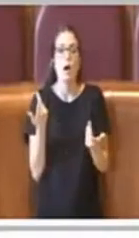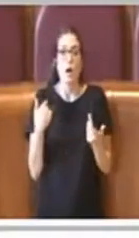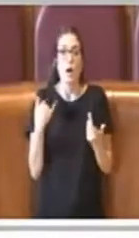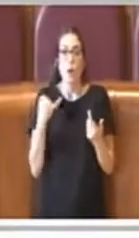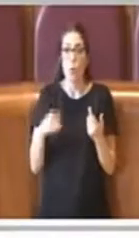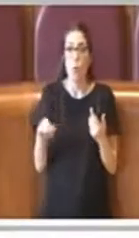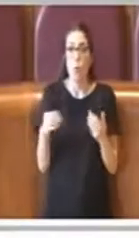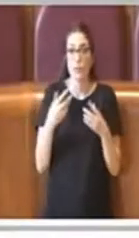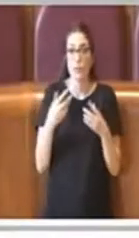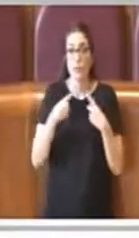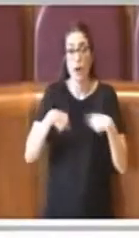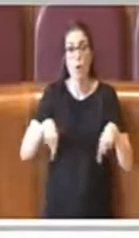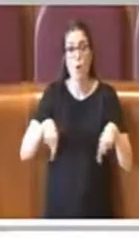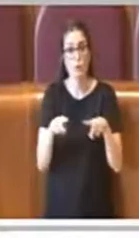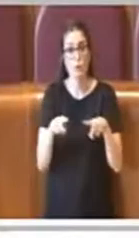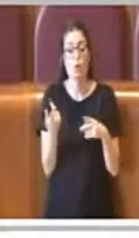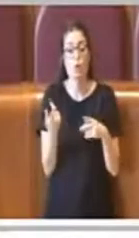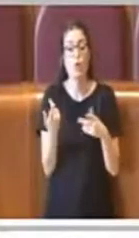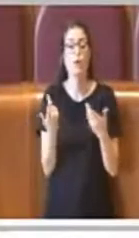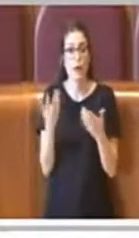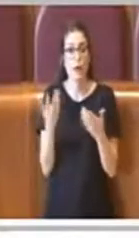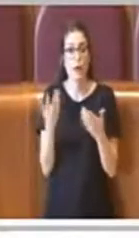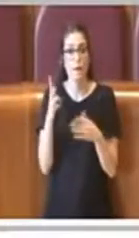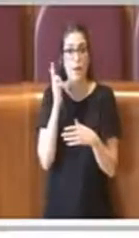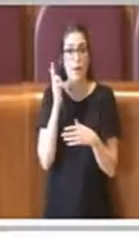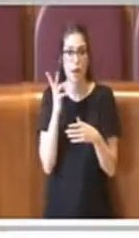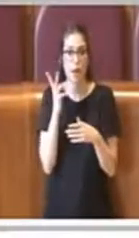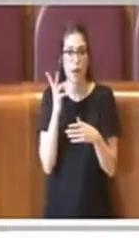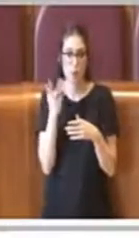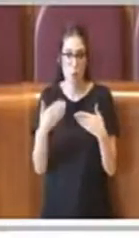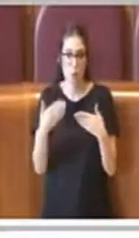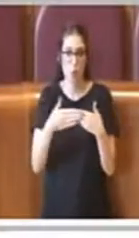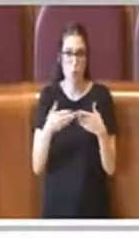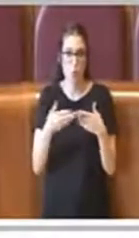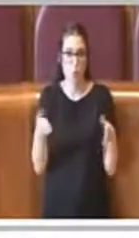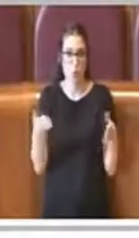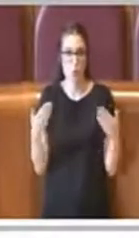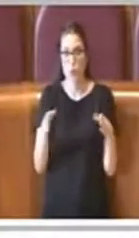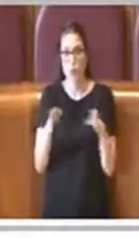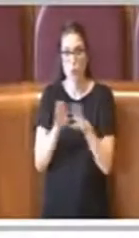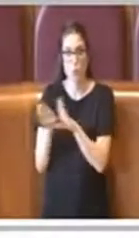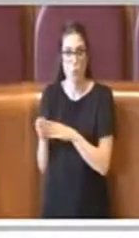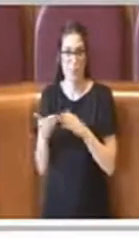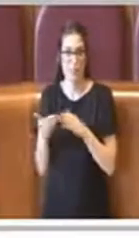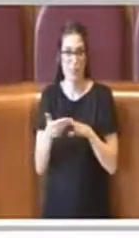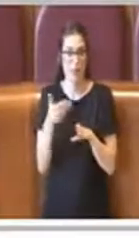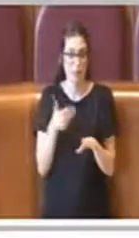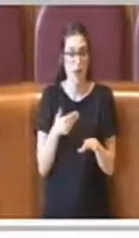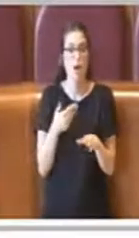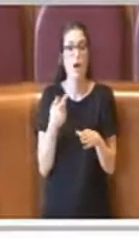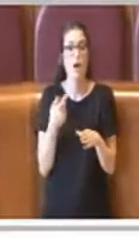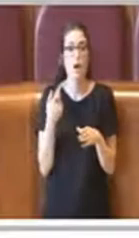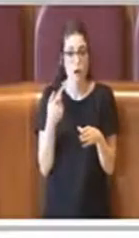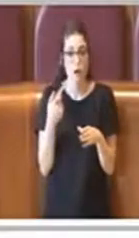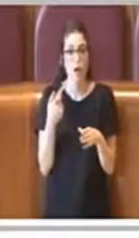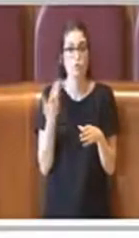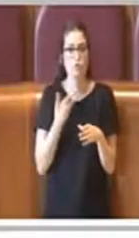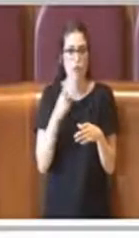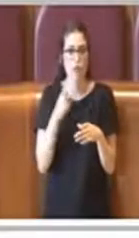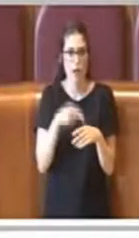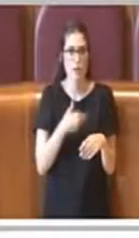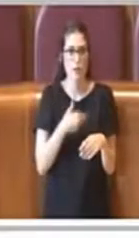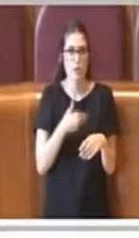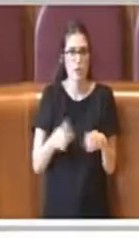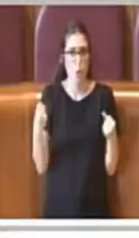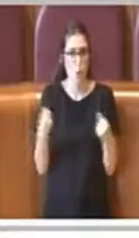stati poi da me presentati nell'ultima commissione di febbraio, poco prima del lockdown e c'erano